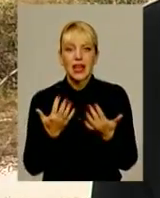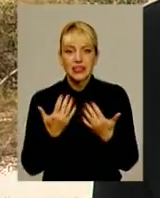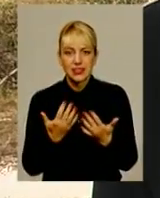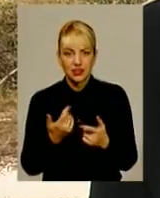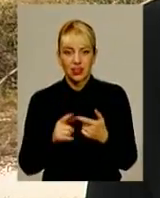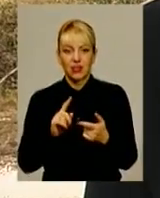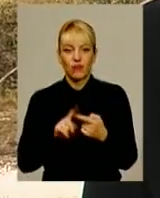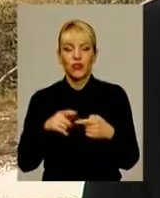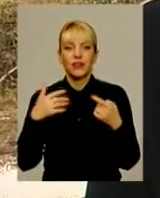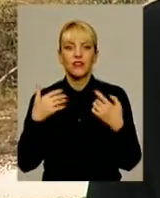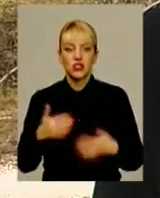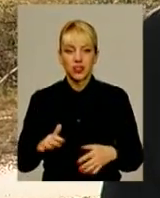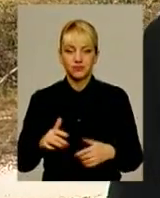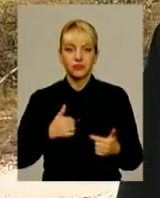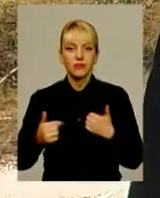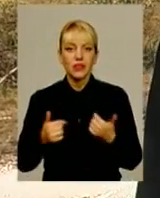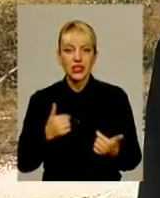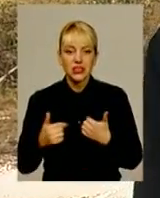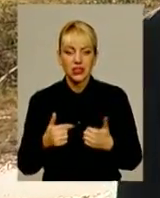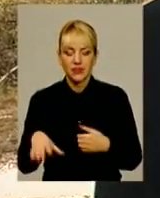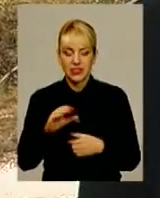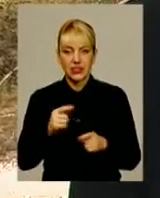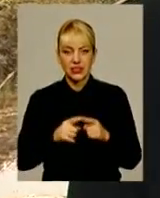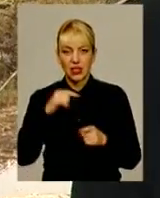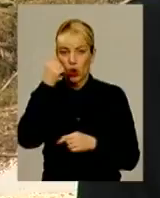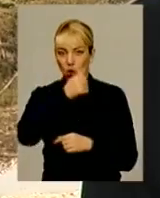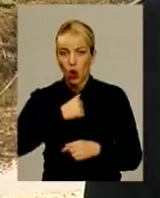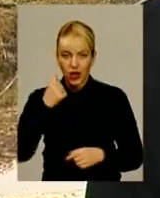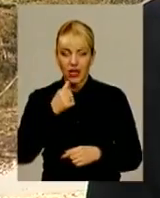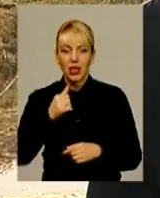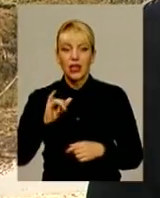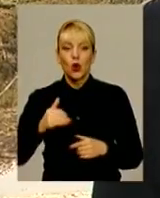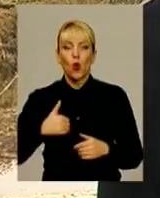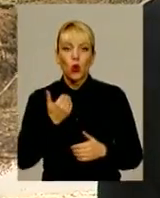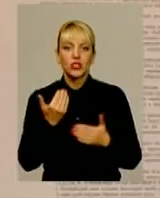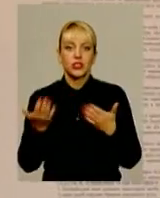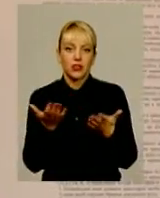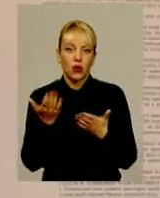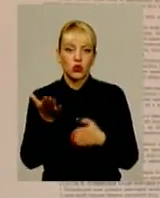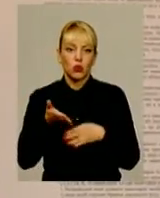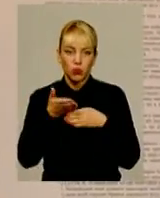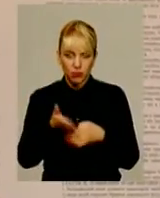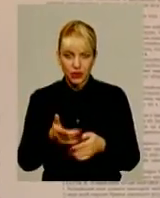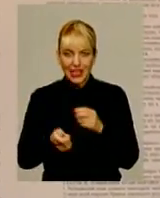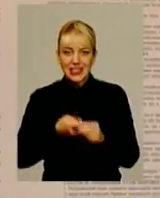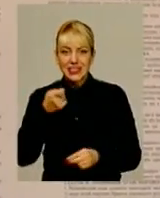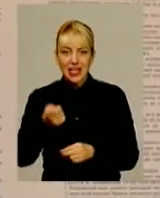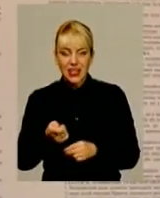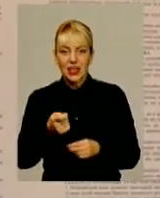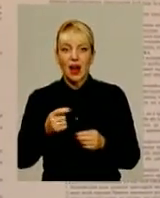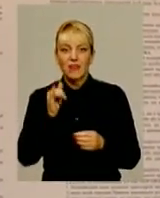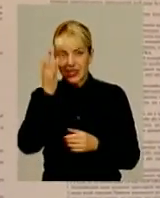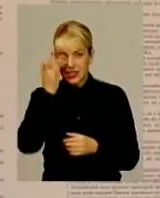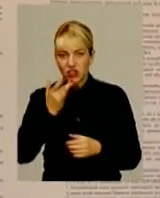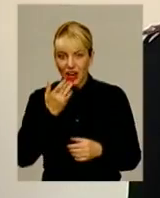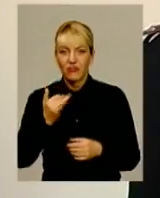як кажуть, страждають ці роки і хочеться їм допомогти. Заява з червня у правоохоронців.